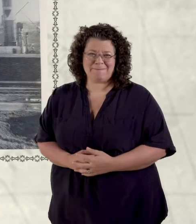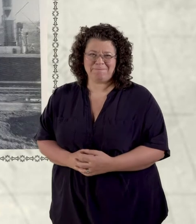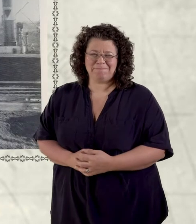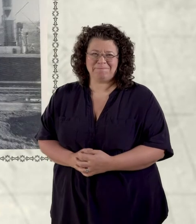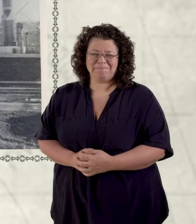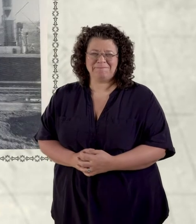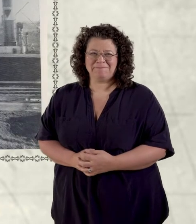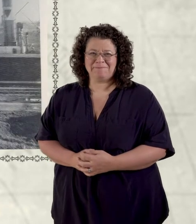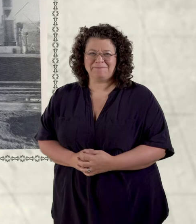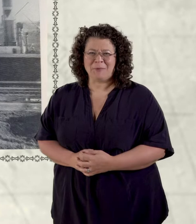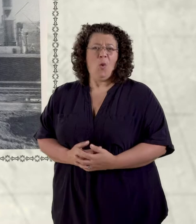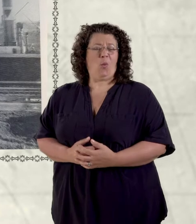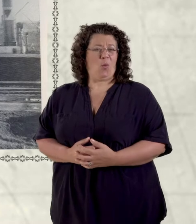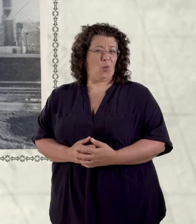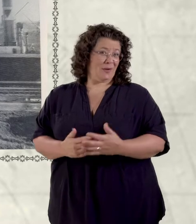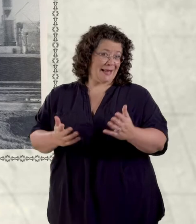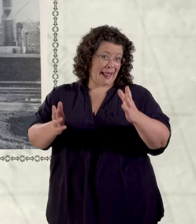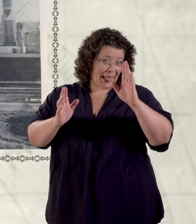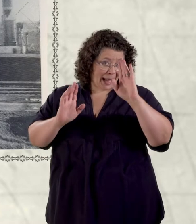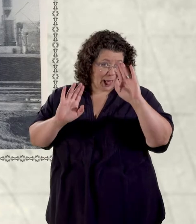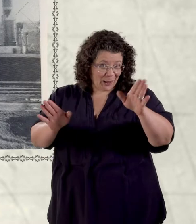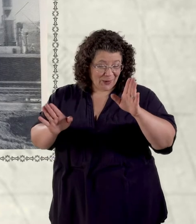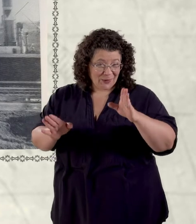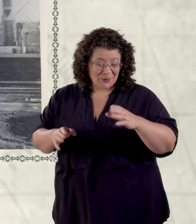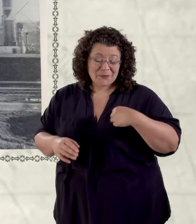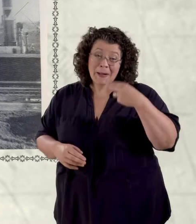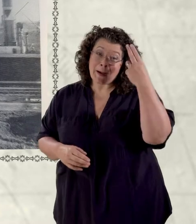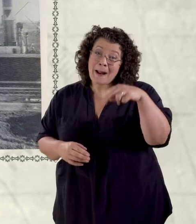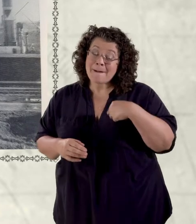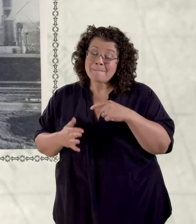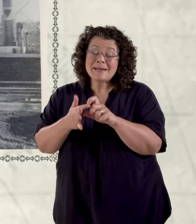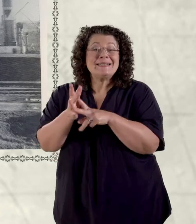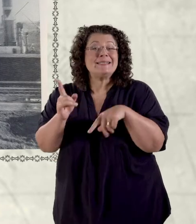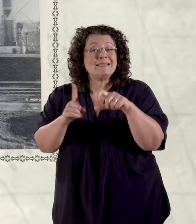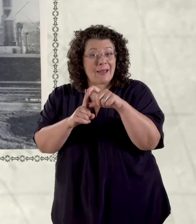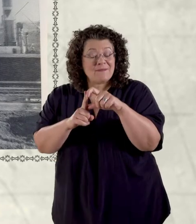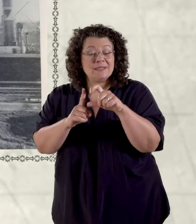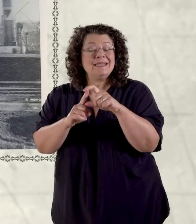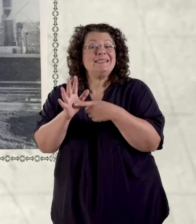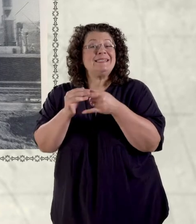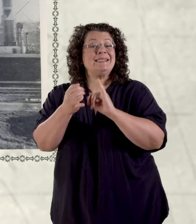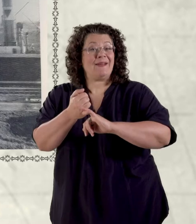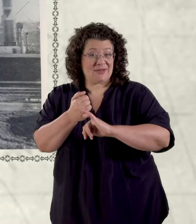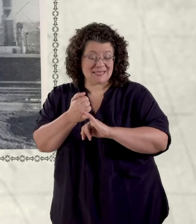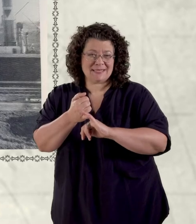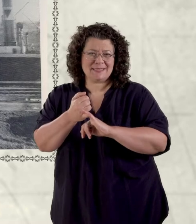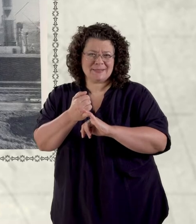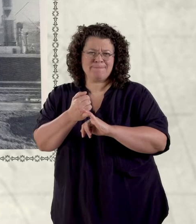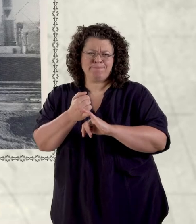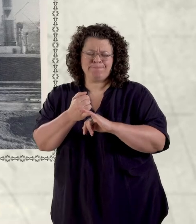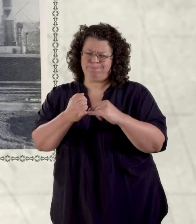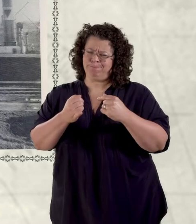O, helo! David Davis ydw i. David Davis,